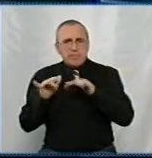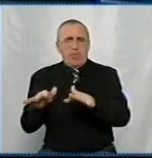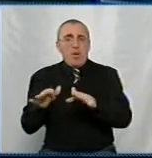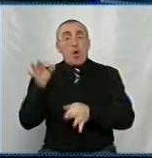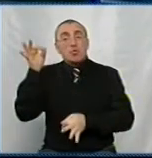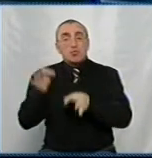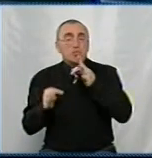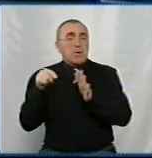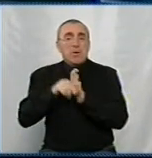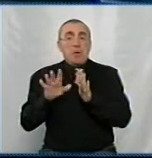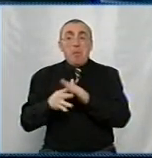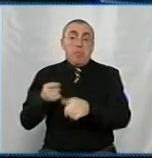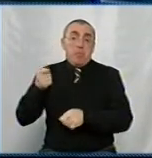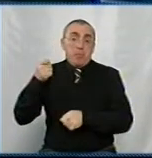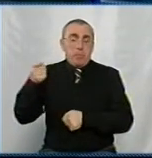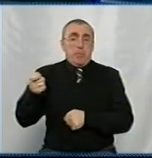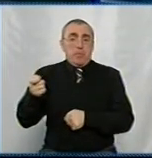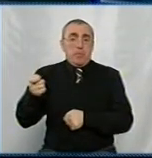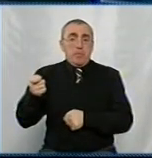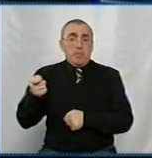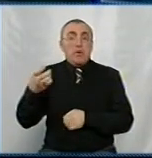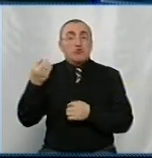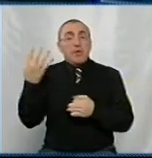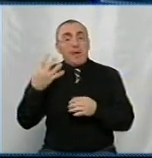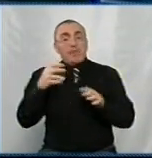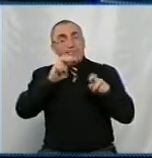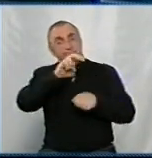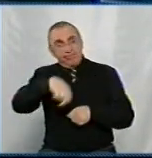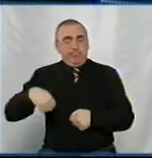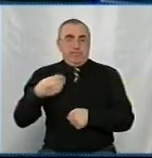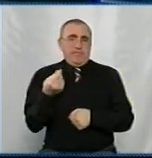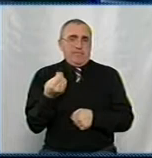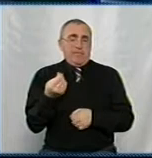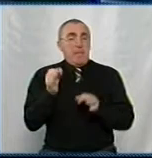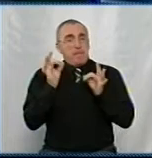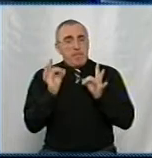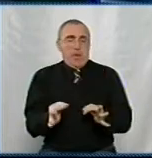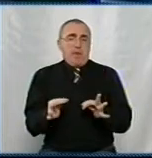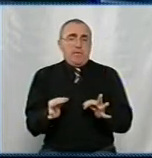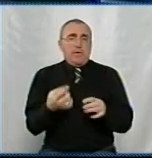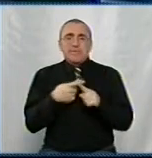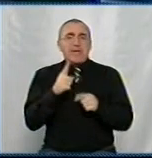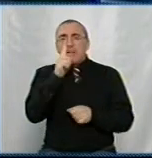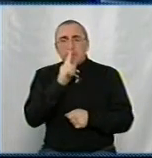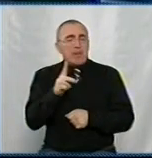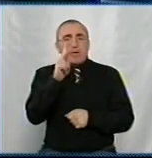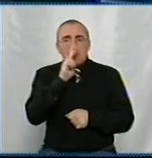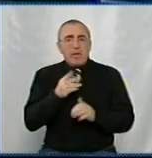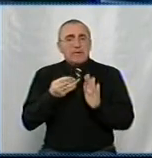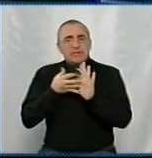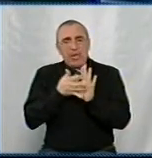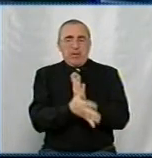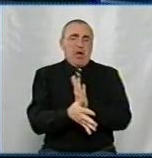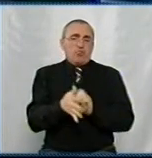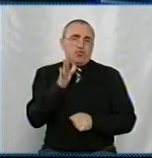Але суд це не значить подати... Що стягнути треба. Ще його треба стягнути. Зрозумієте, правильно? Це не місяць і не два затрачується